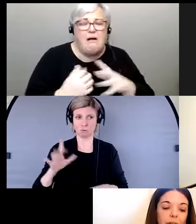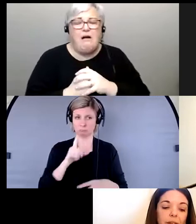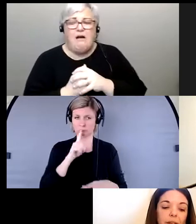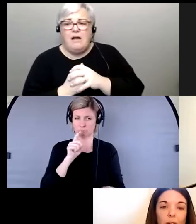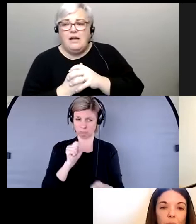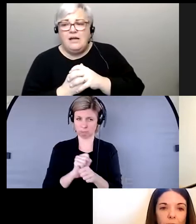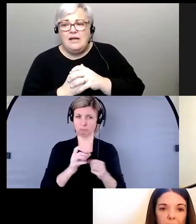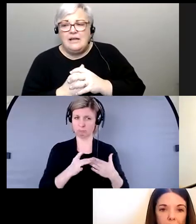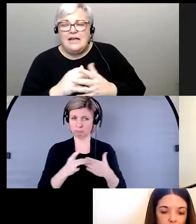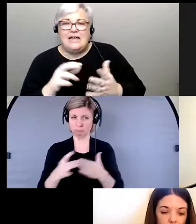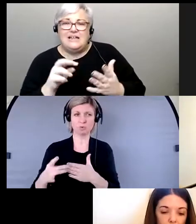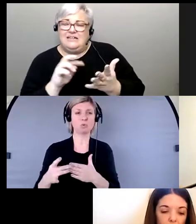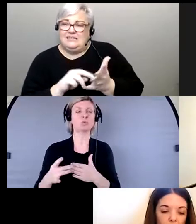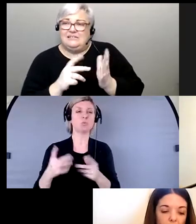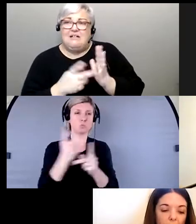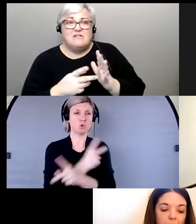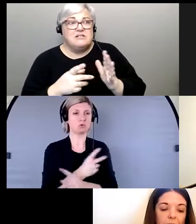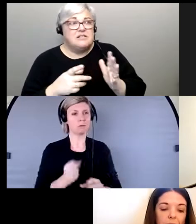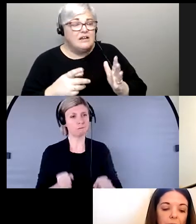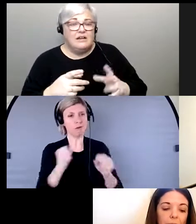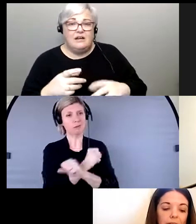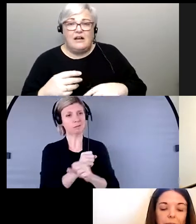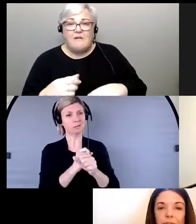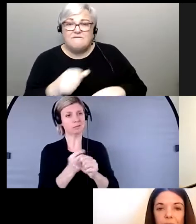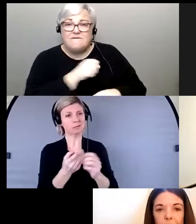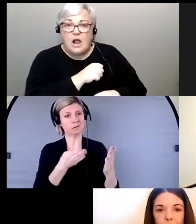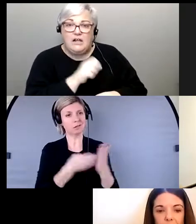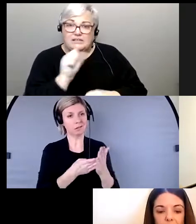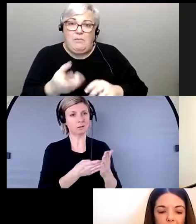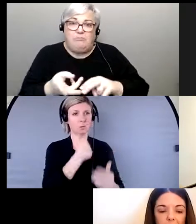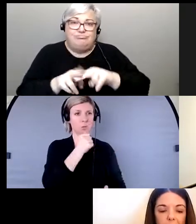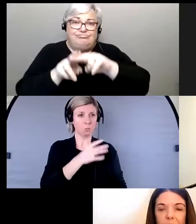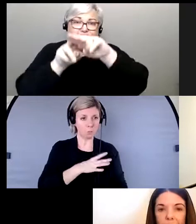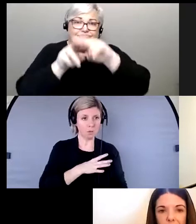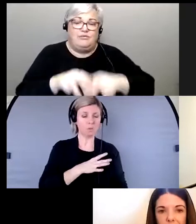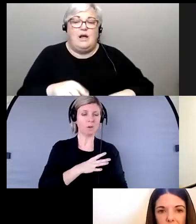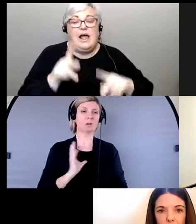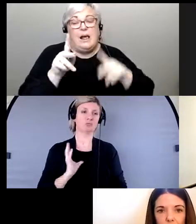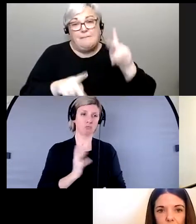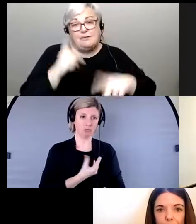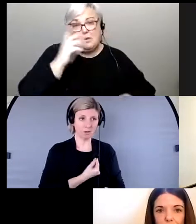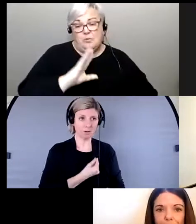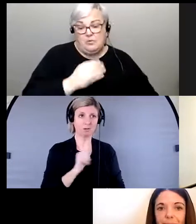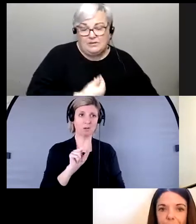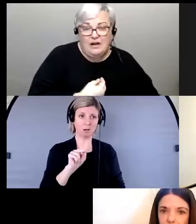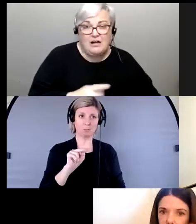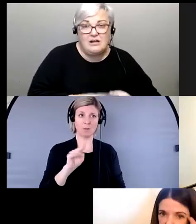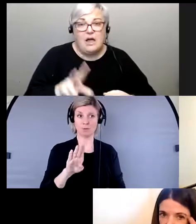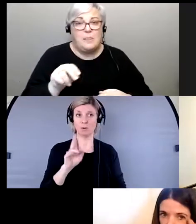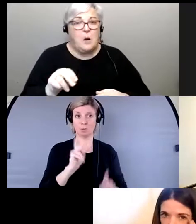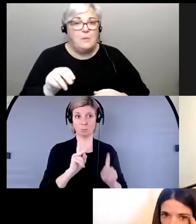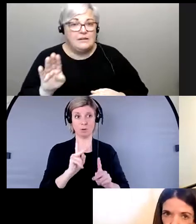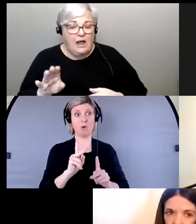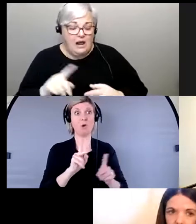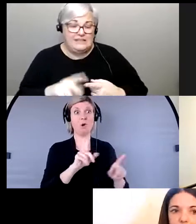ce qui peut également faire augmenter les risques de violence à l'égard des femmes, des personnes trans et non-binaires, surtout dans les contextes où les